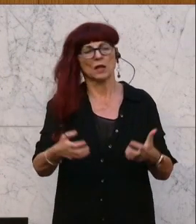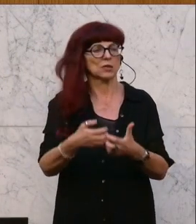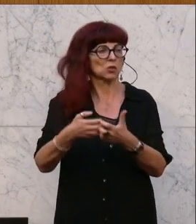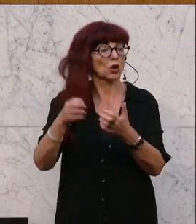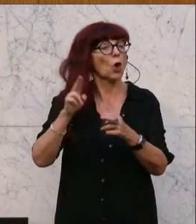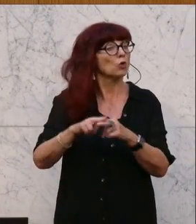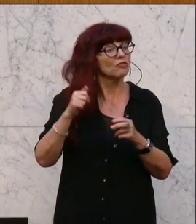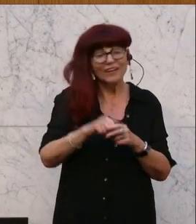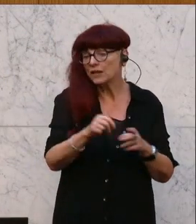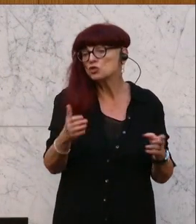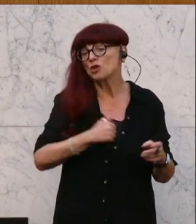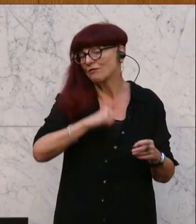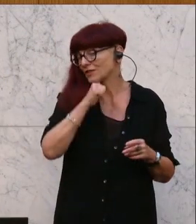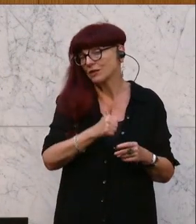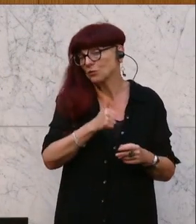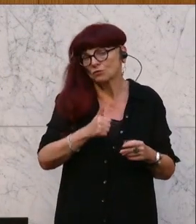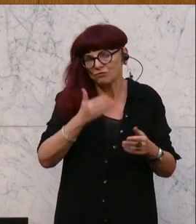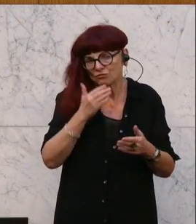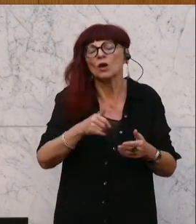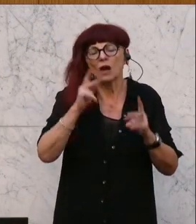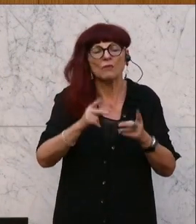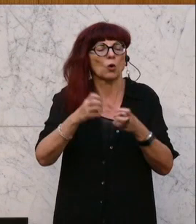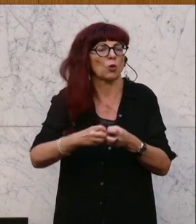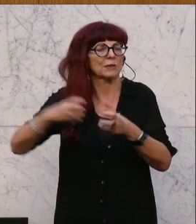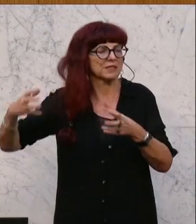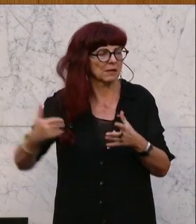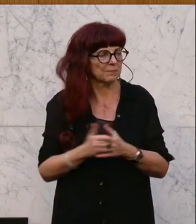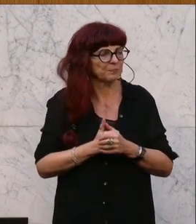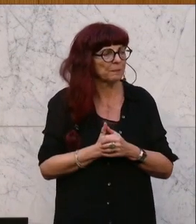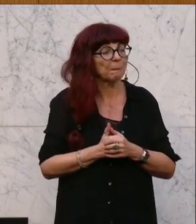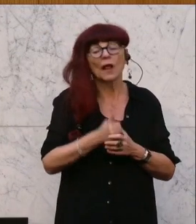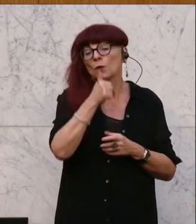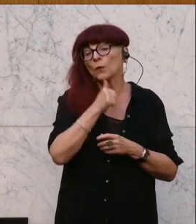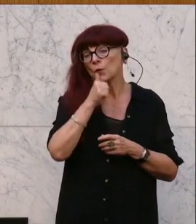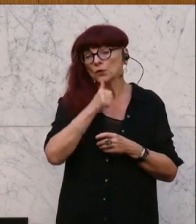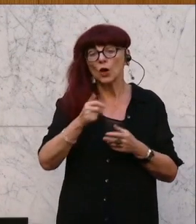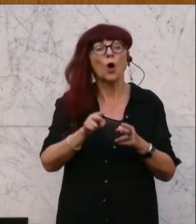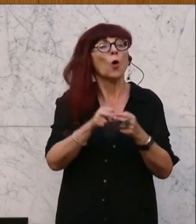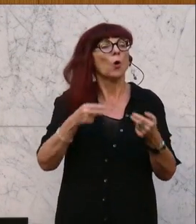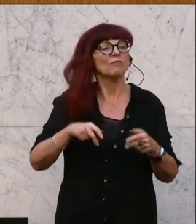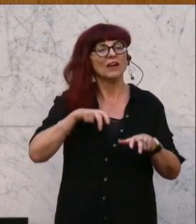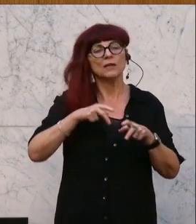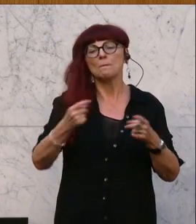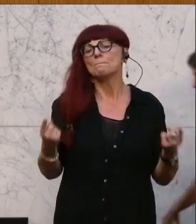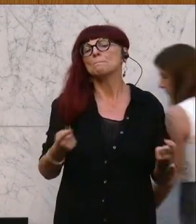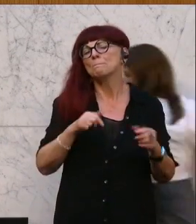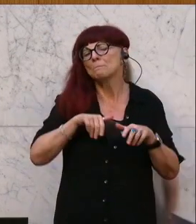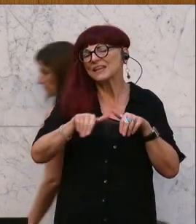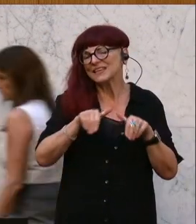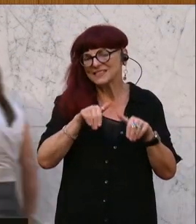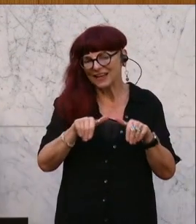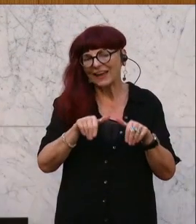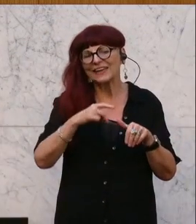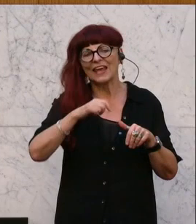überziehen. Und ganz vorne mit dabei sind die Grünen hier mit Umweltministerin Gewessler. Die hat nämlich letztes Jahr mehr als 12 Millionen Euro